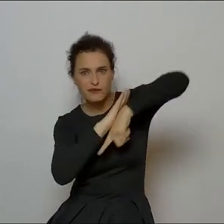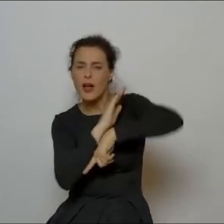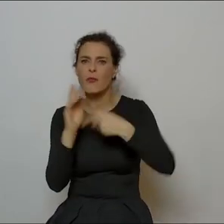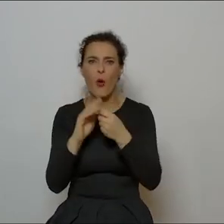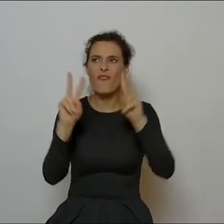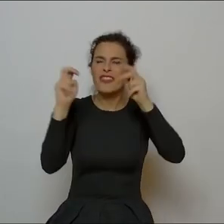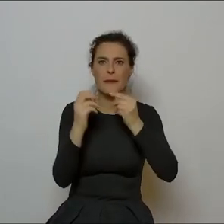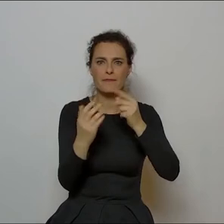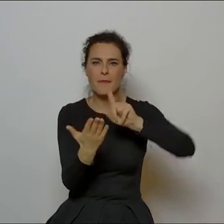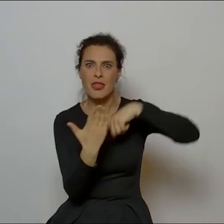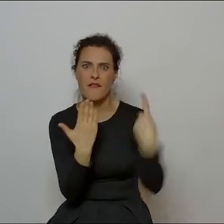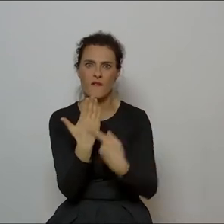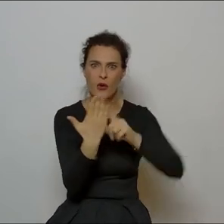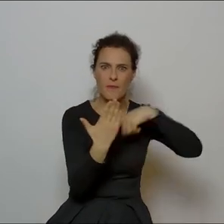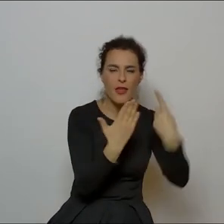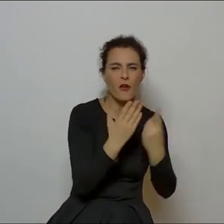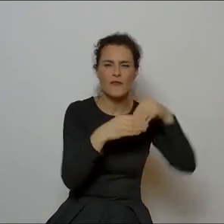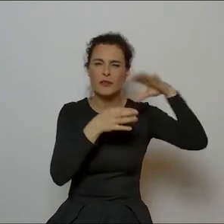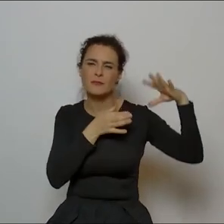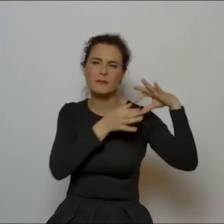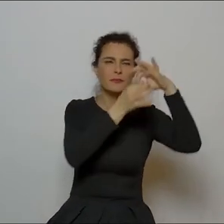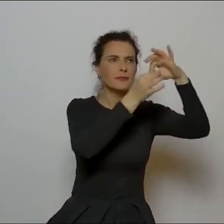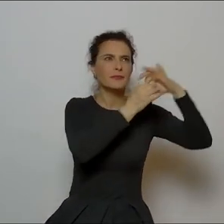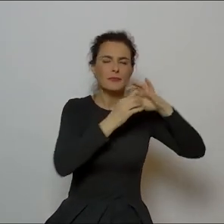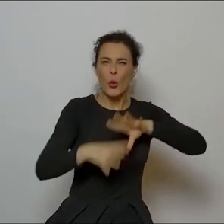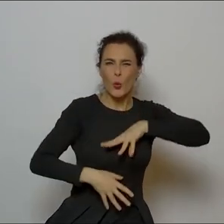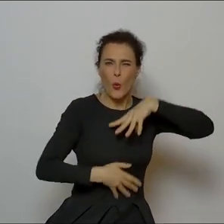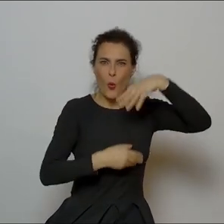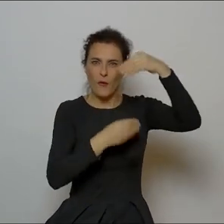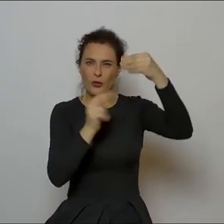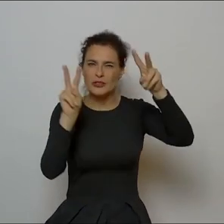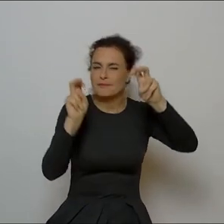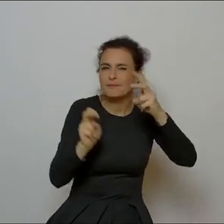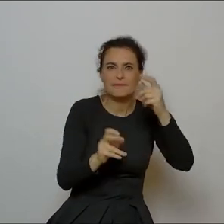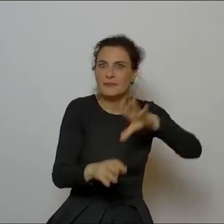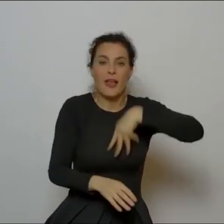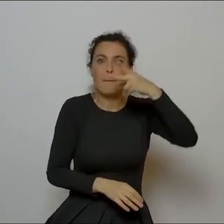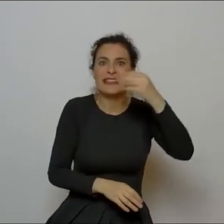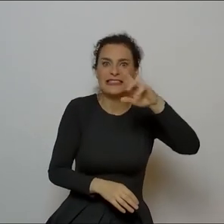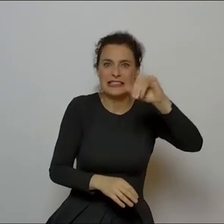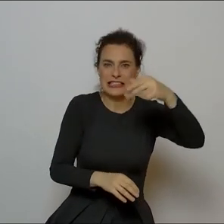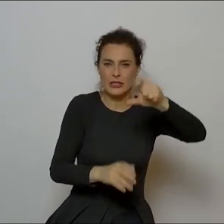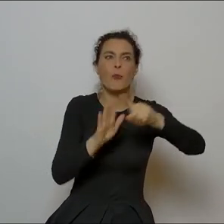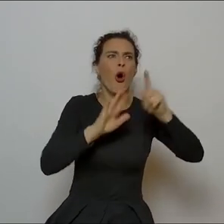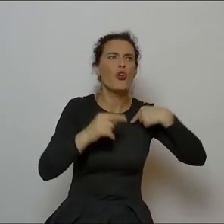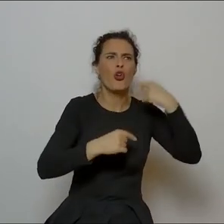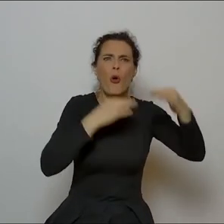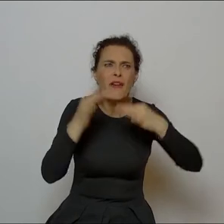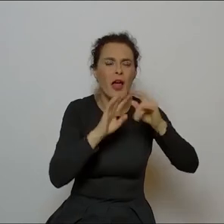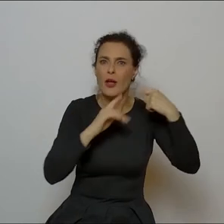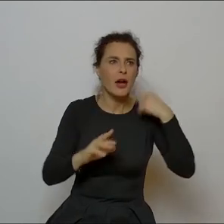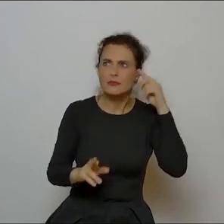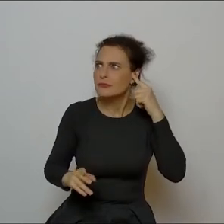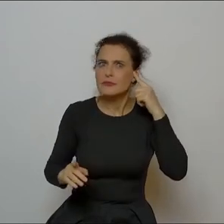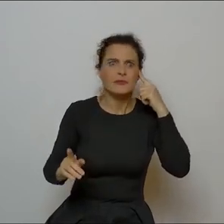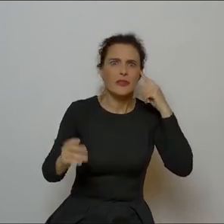zagadkami, ocierający się o mistycy, nawet gdzieś tam dzwonią dzwonkami, ja nie do końca wiem, w którym kościelę, mówię